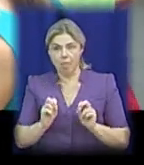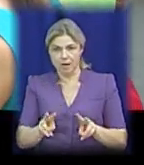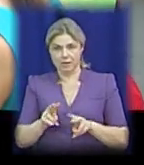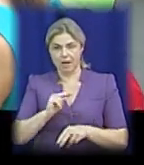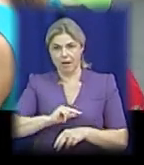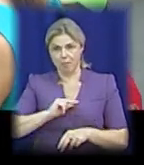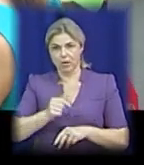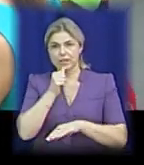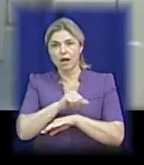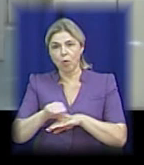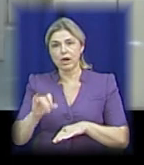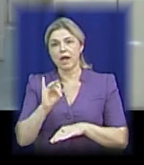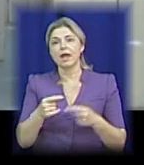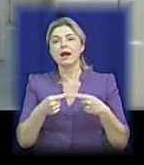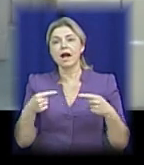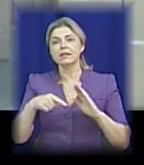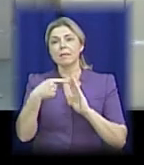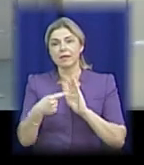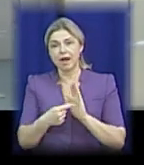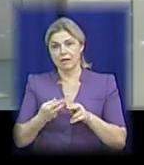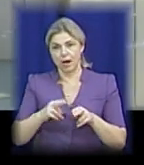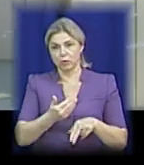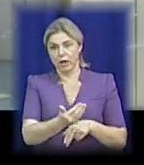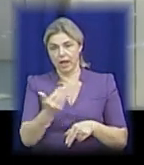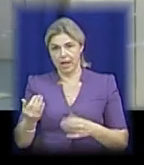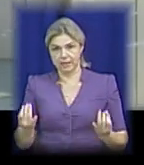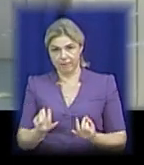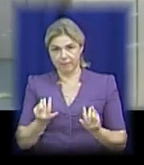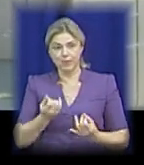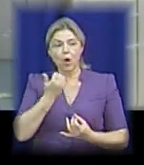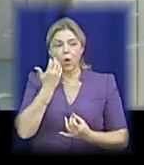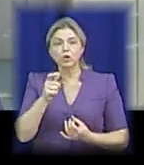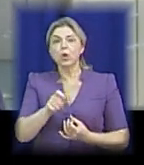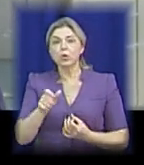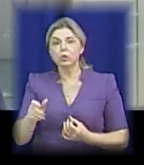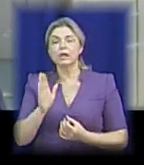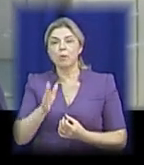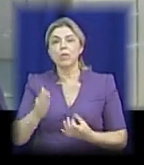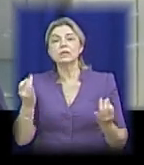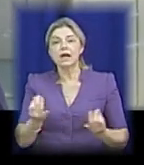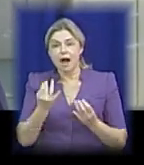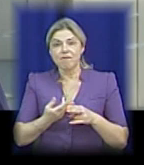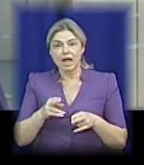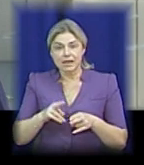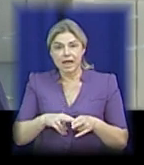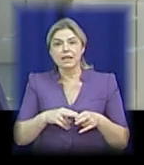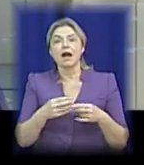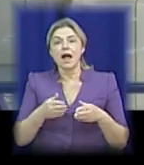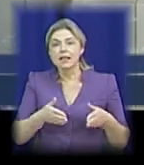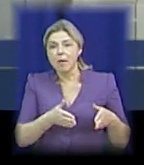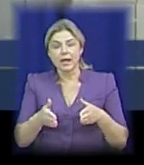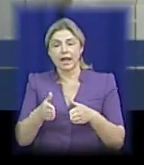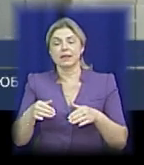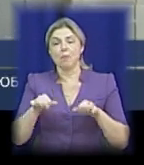питання, які їх цікавили. Коли людина буде мандрувати цим лабіринтом можливостей, вона буде проходити деякі